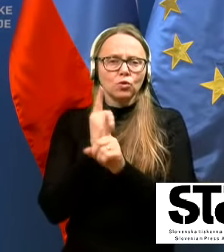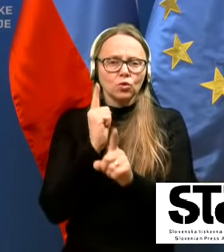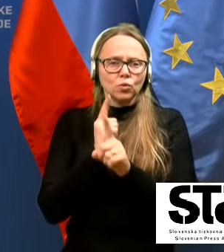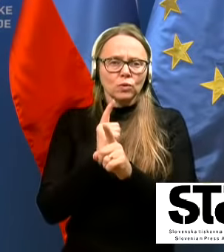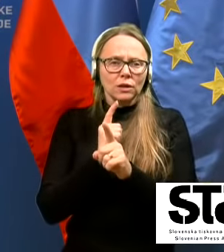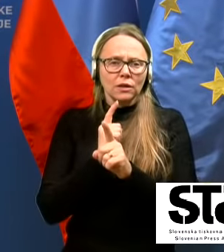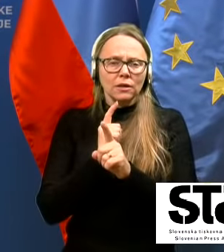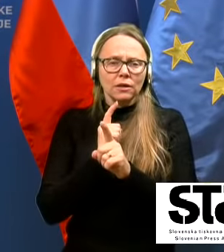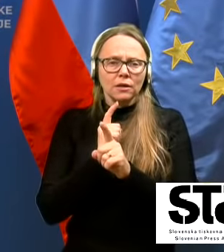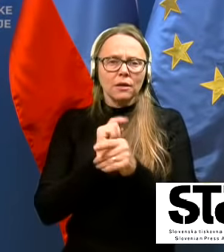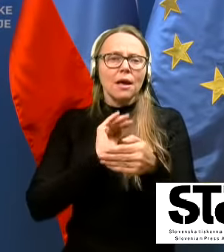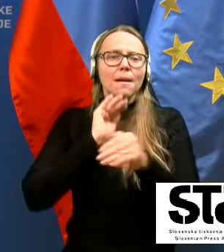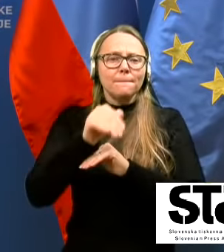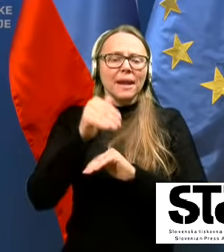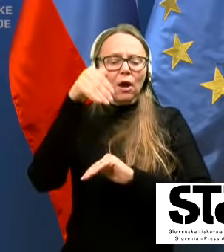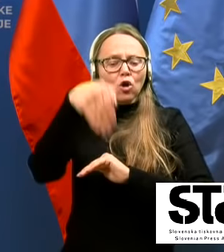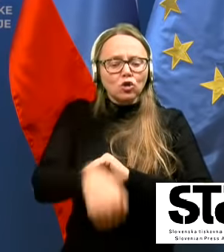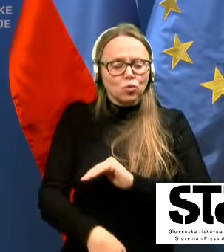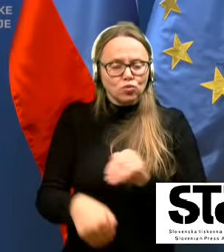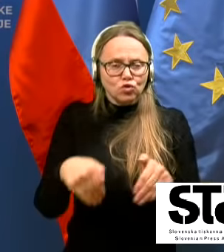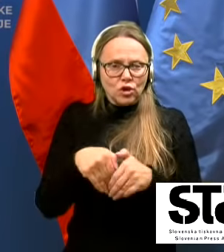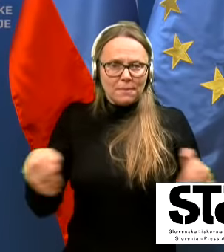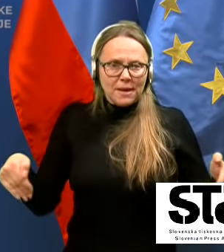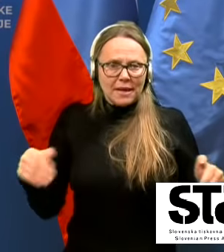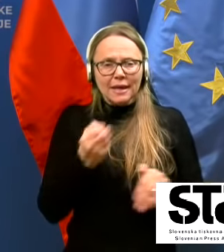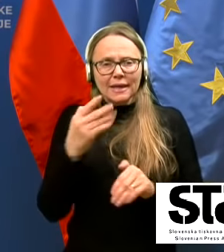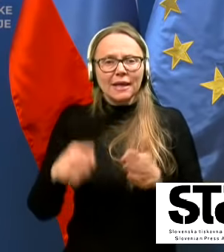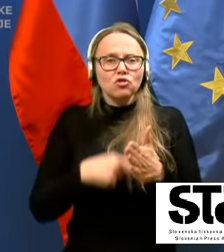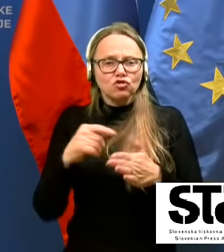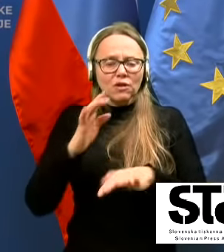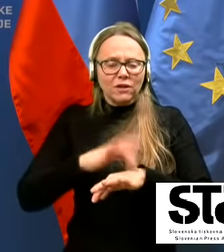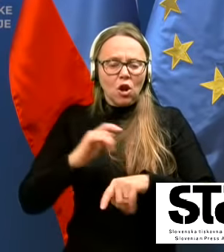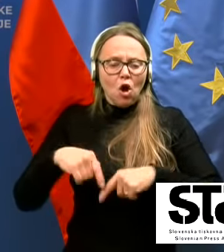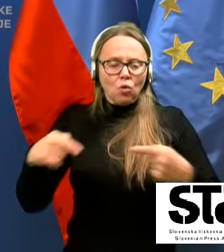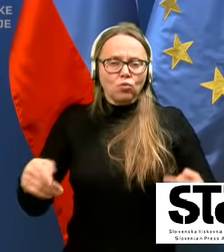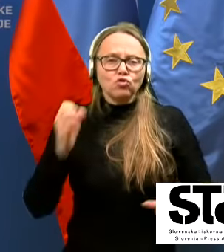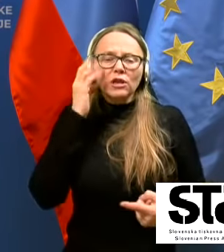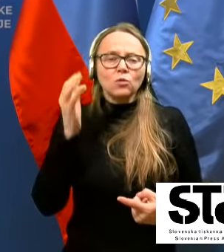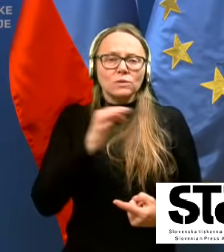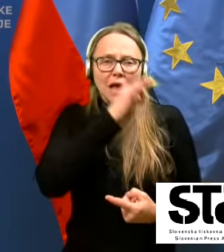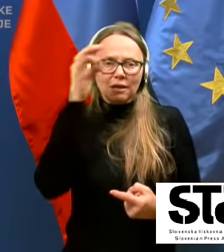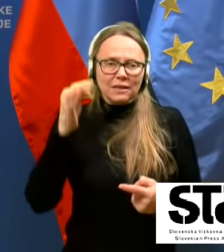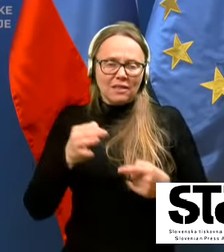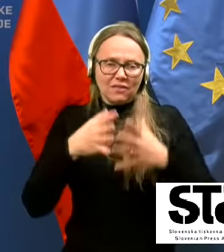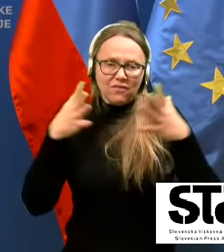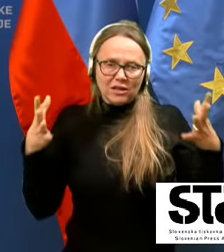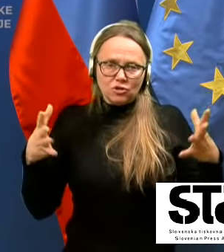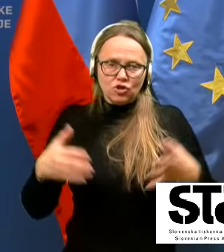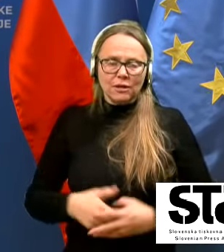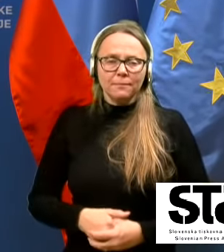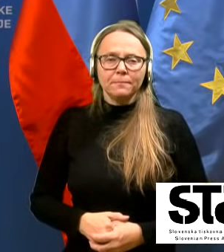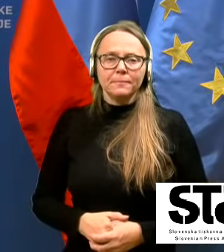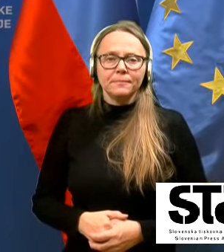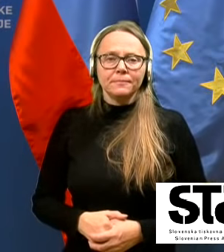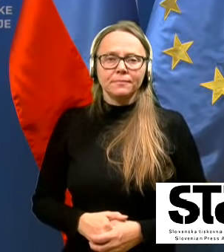preko južne meje, kjer je število okuženih izneval dan večje, da